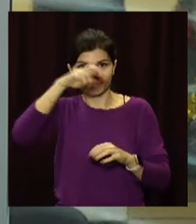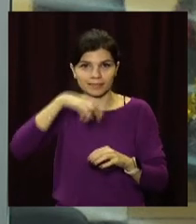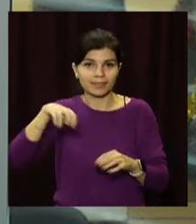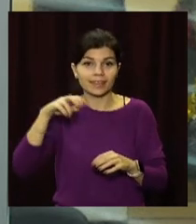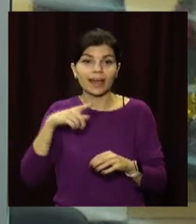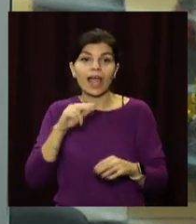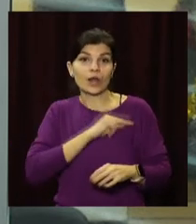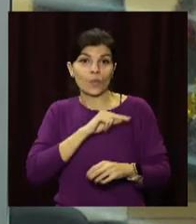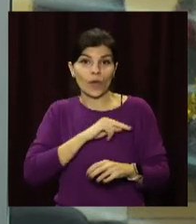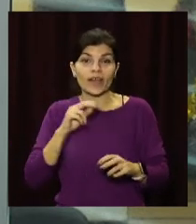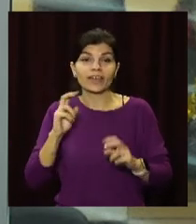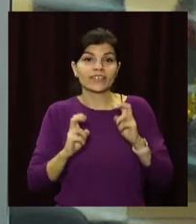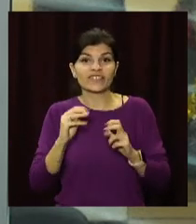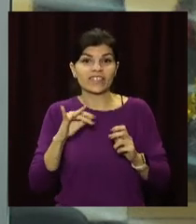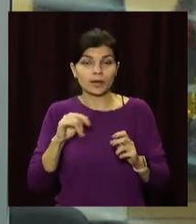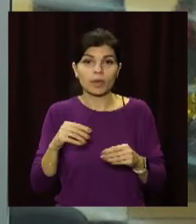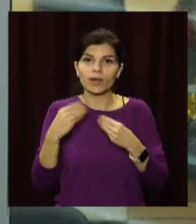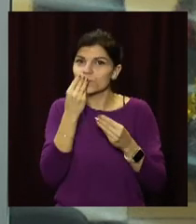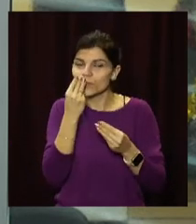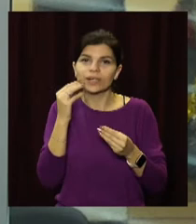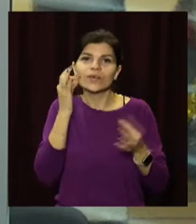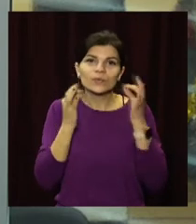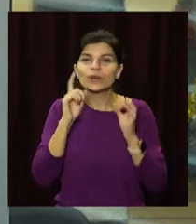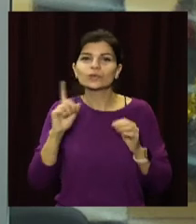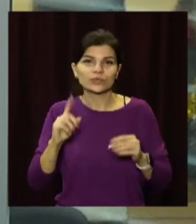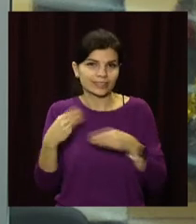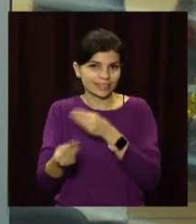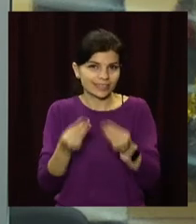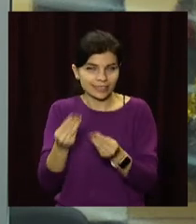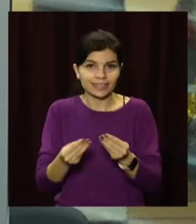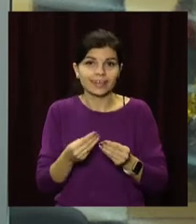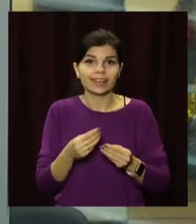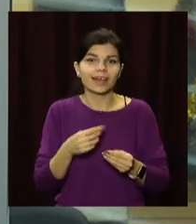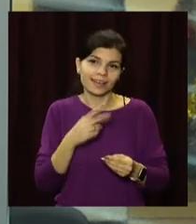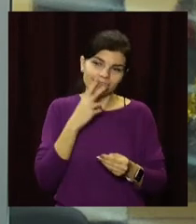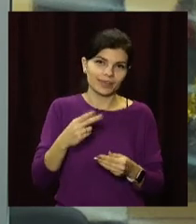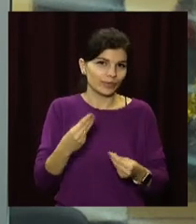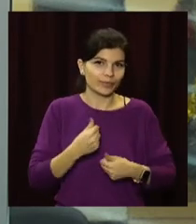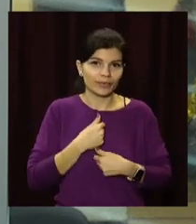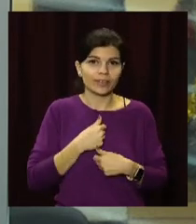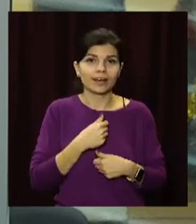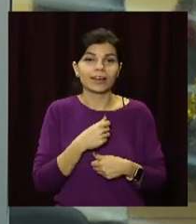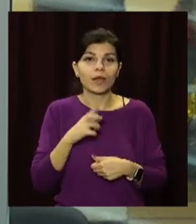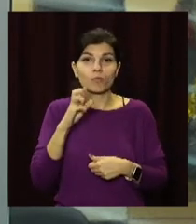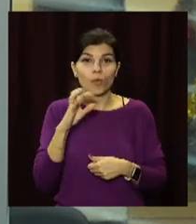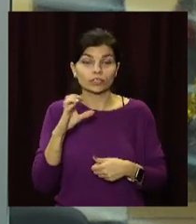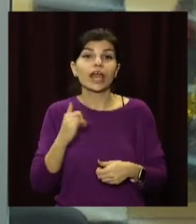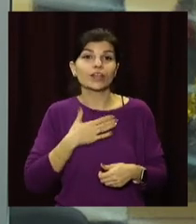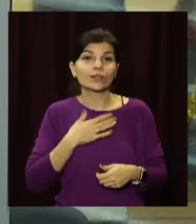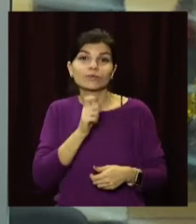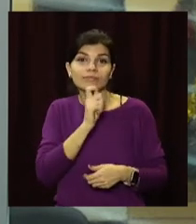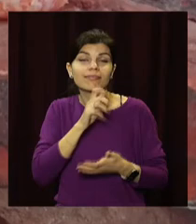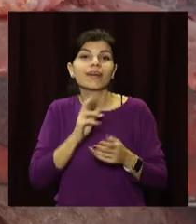натішаться улюбленцем. Носять йому фрукти та інші смаколики. І заодно релаксують. Пригощала боса горішкам і наша Галина Гусак.